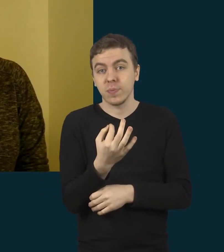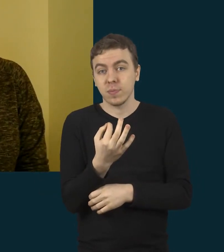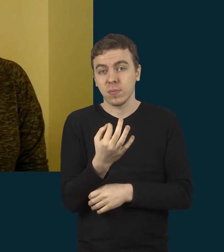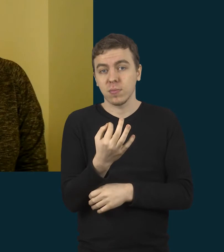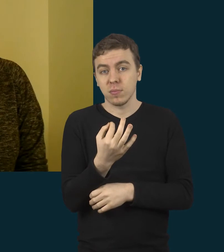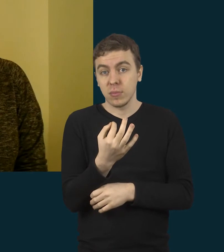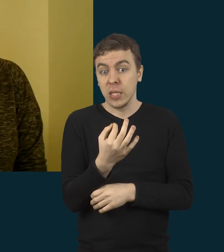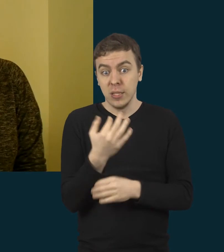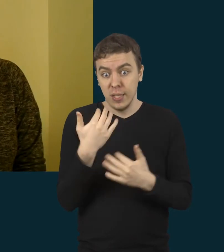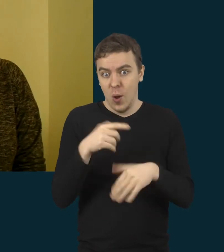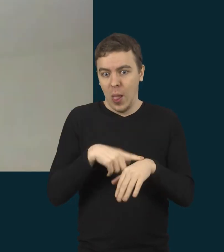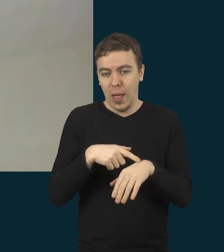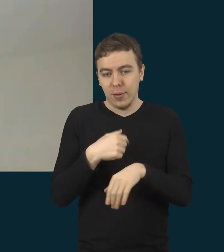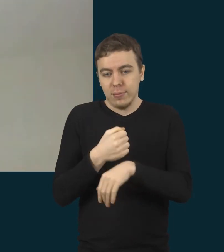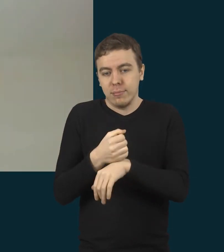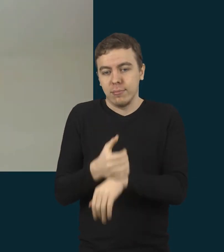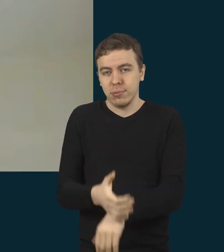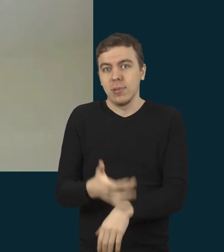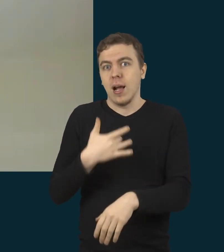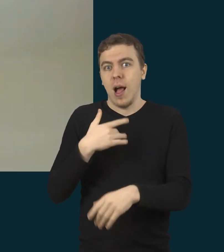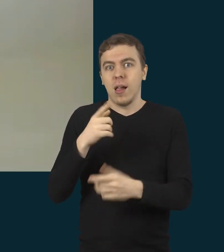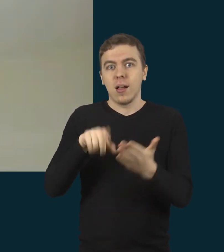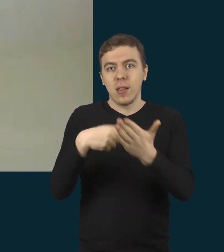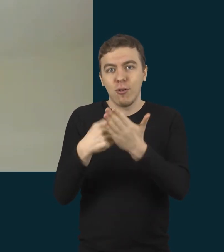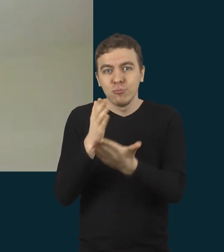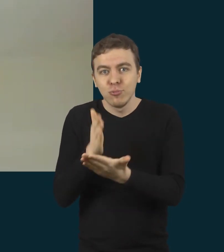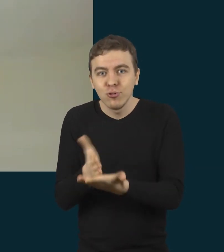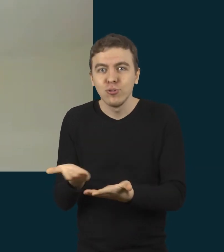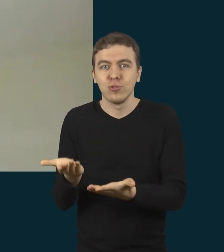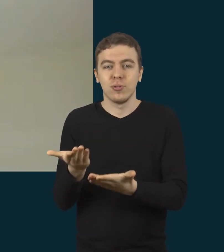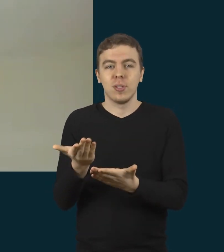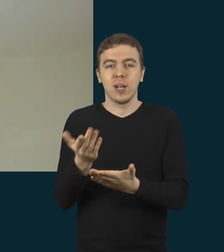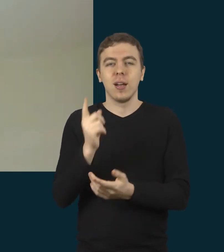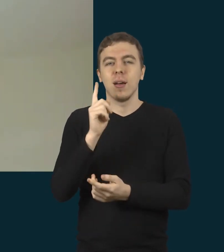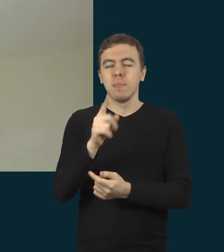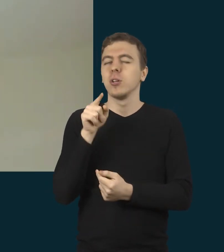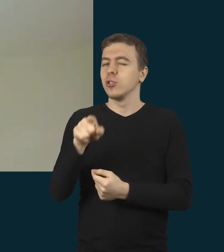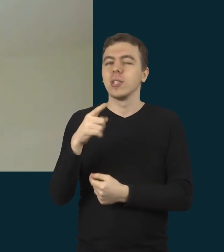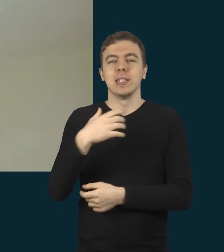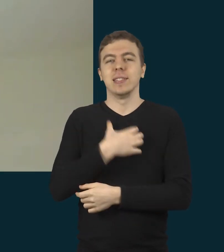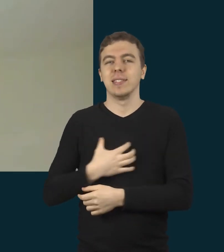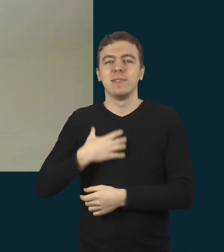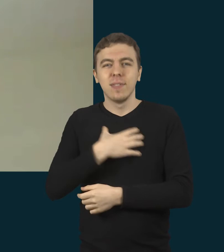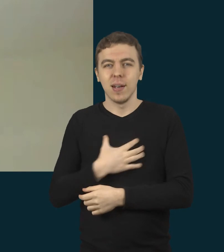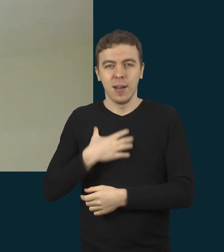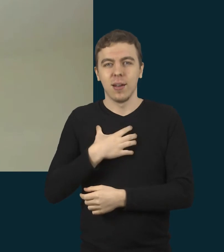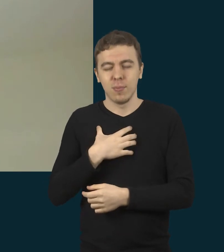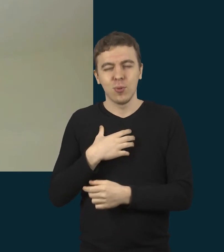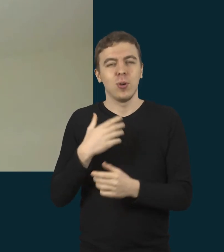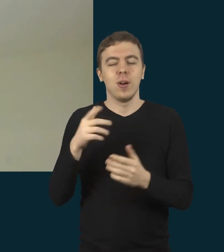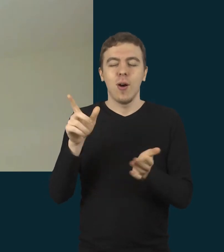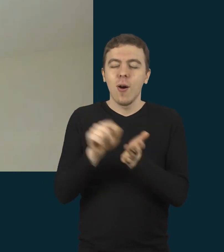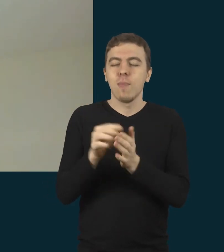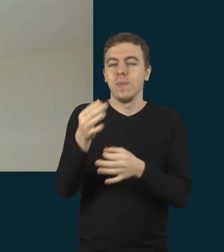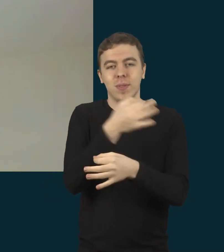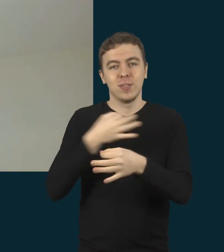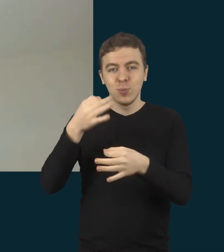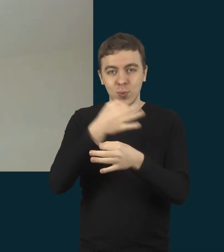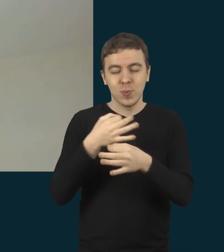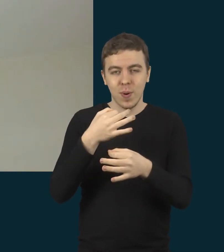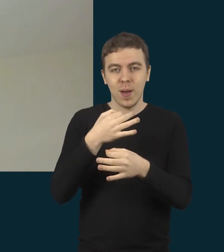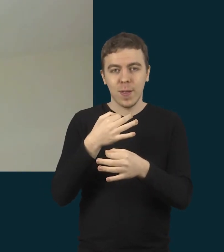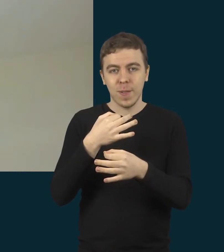kaip ir virš jam tą laiko galbūt yra klausimo. Bet šitas elementas buvo labai svarbus ir labai diskutuotimas, todėl